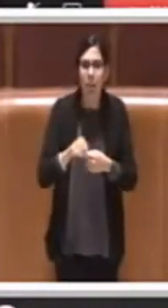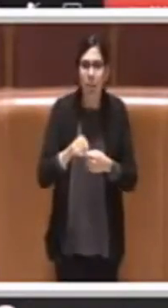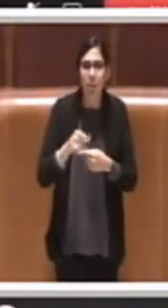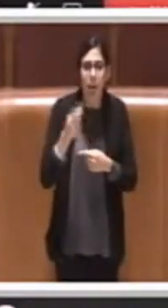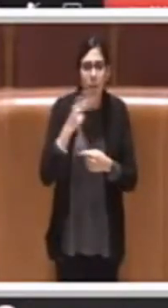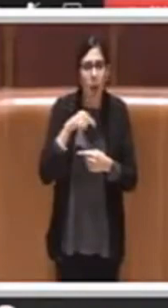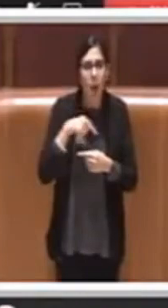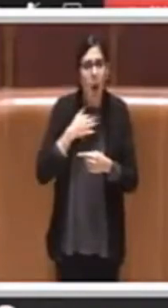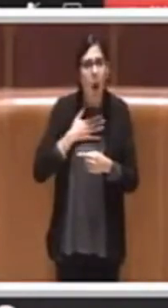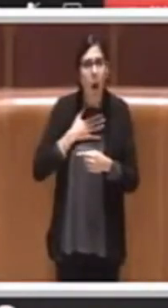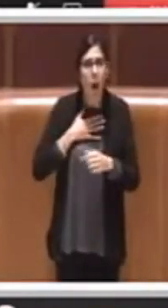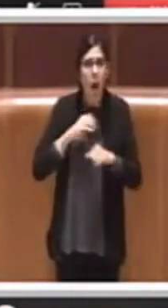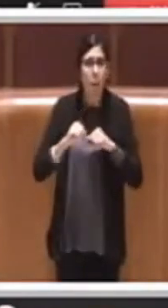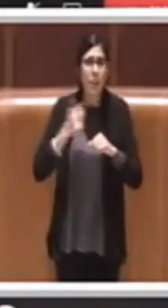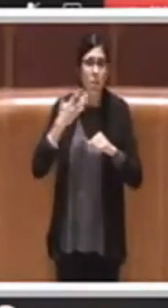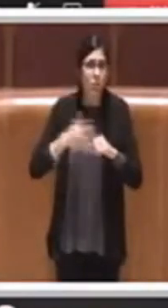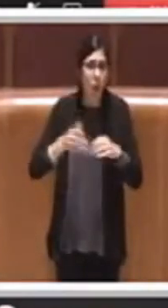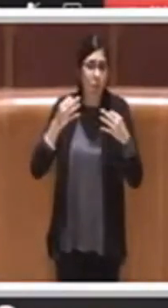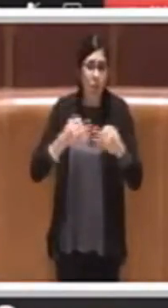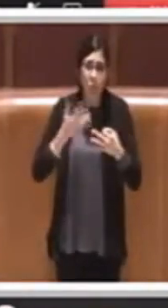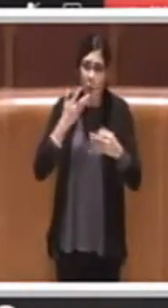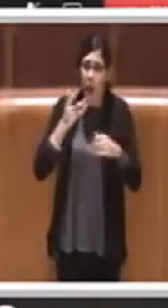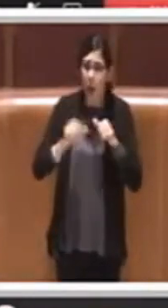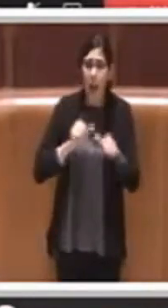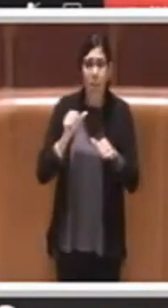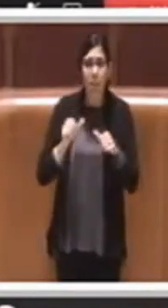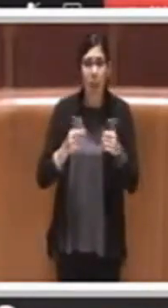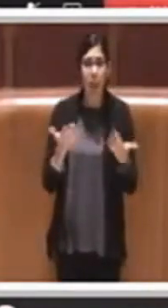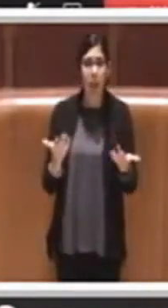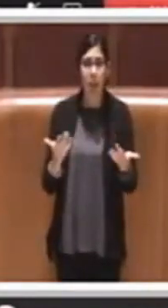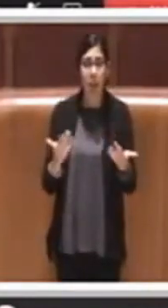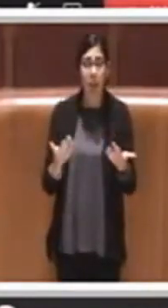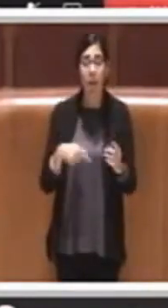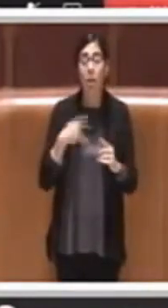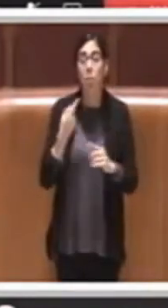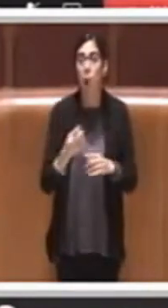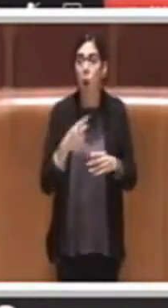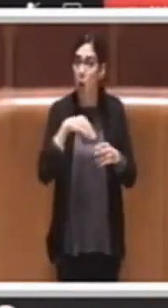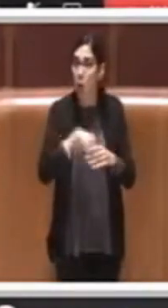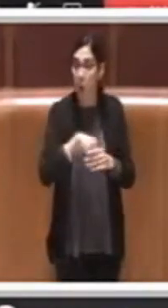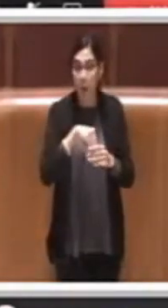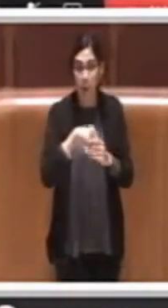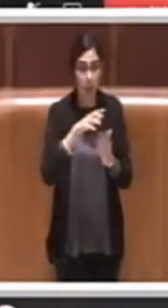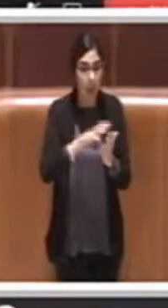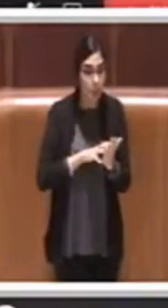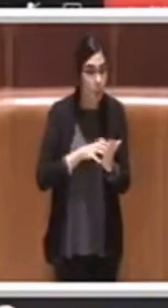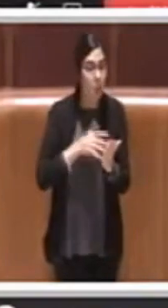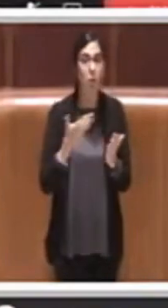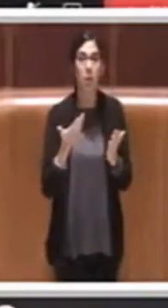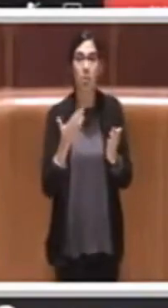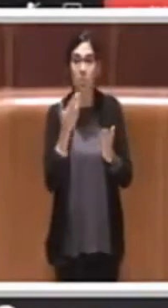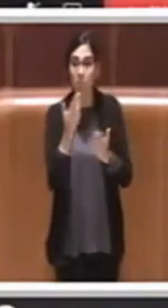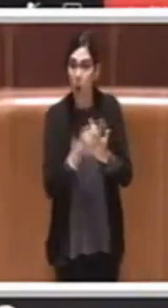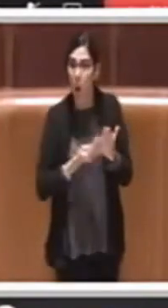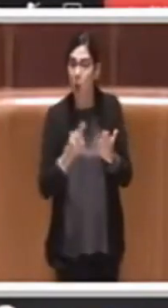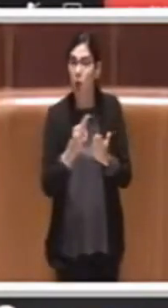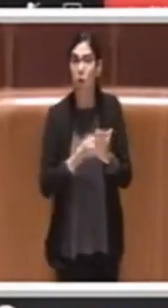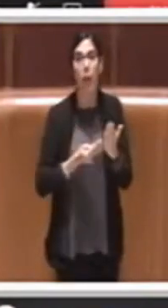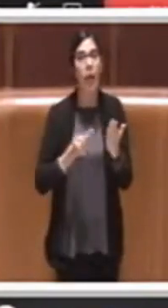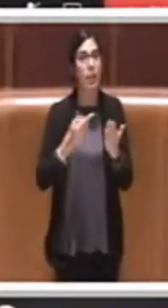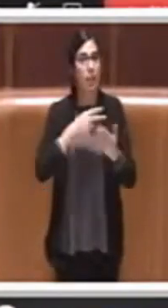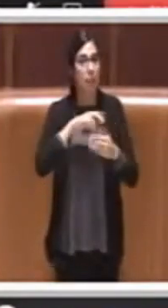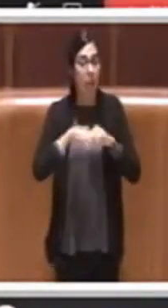amministrazione ha già deciso di cambiare. Poi sui contenuti e sui progetti e sulle